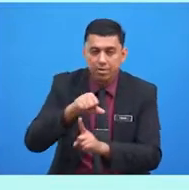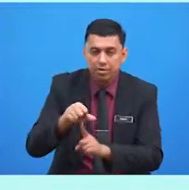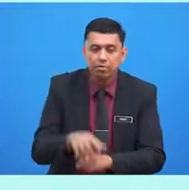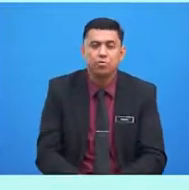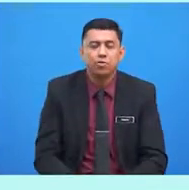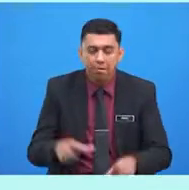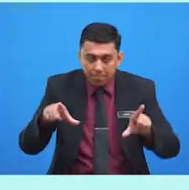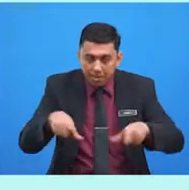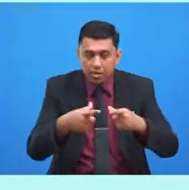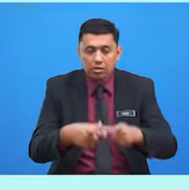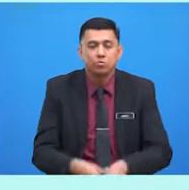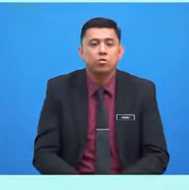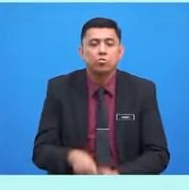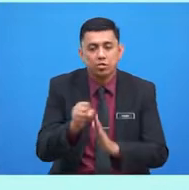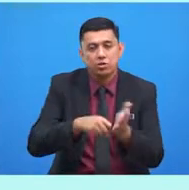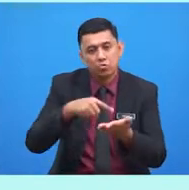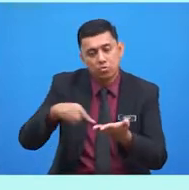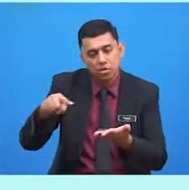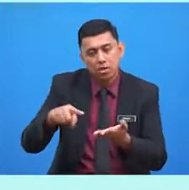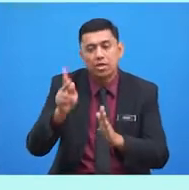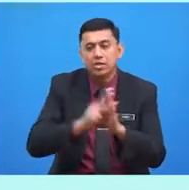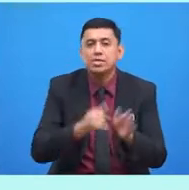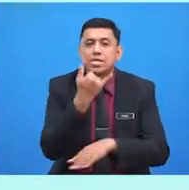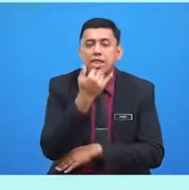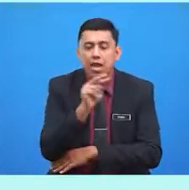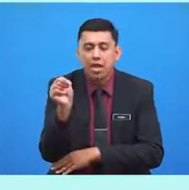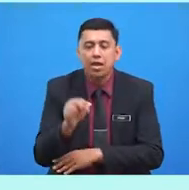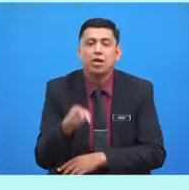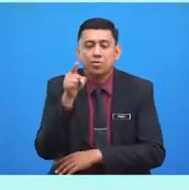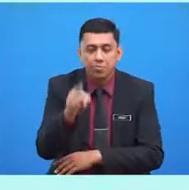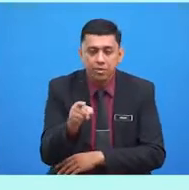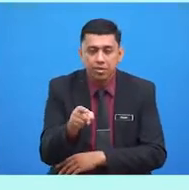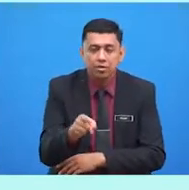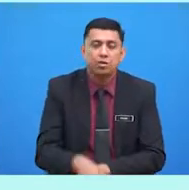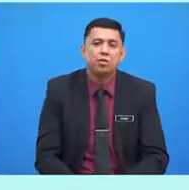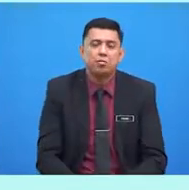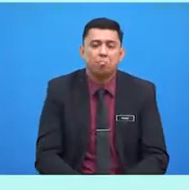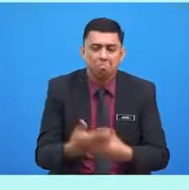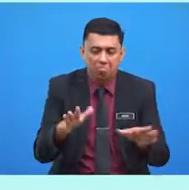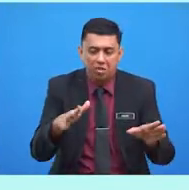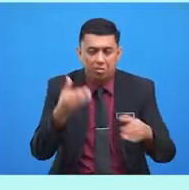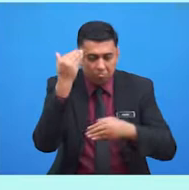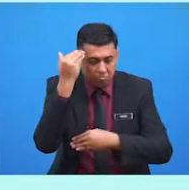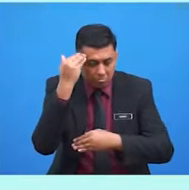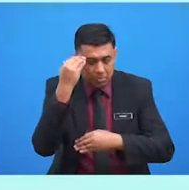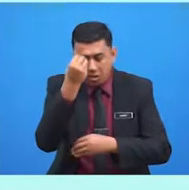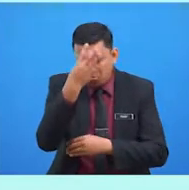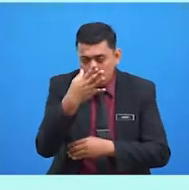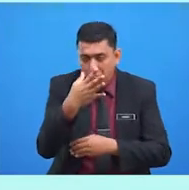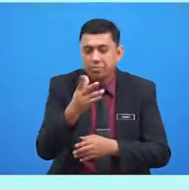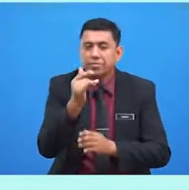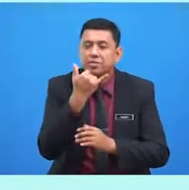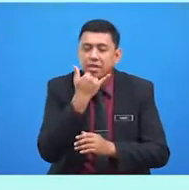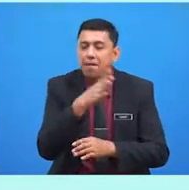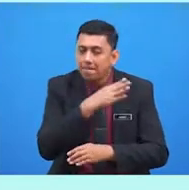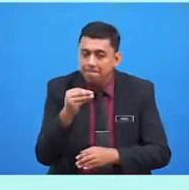melakukan sesuatu kesalahan. Dia mengakui kesalahan dan meminta